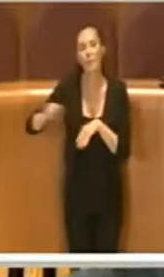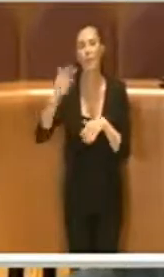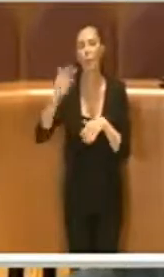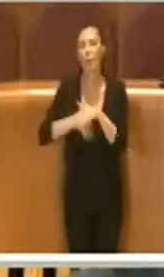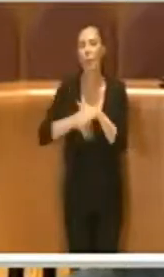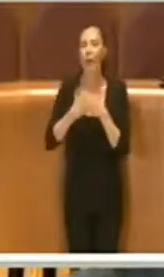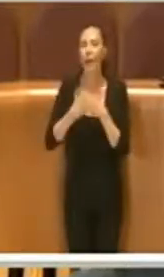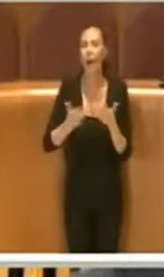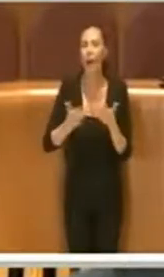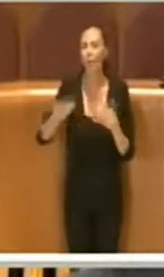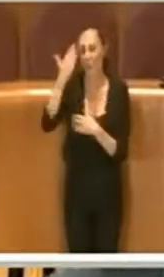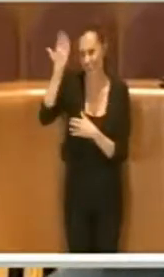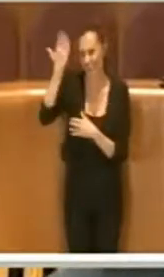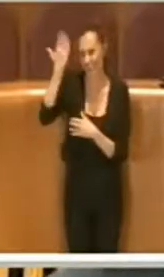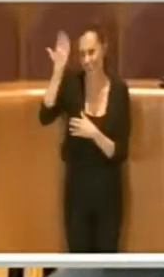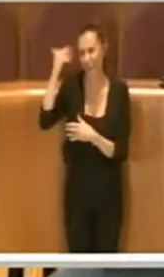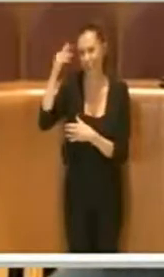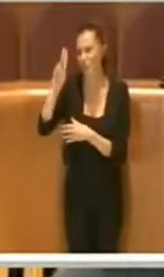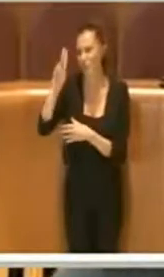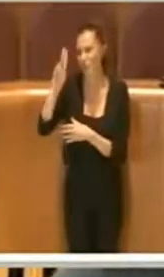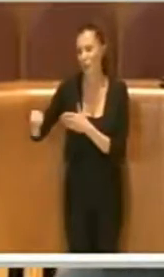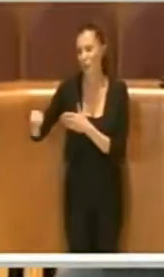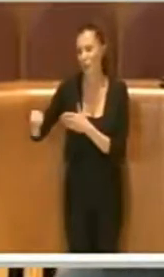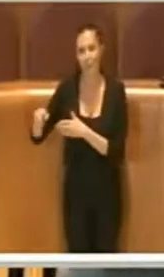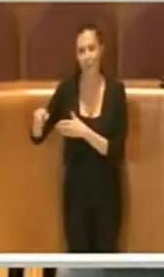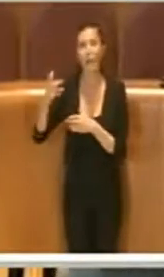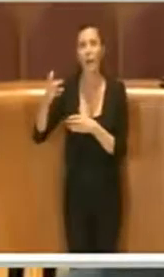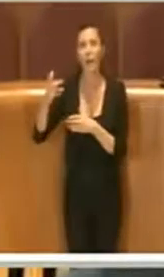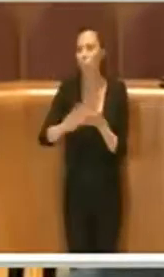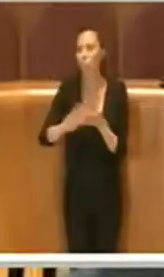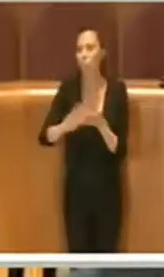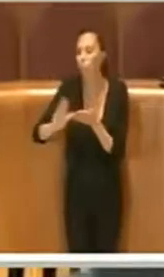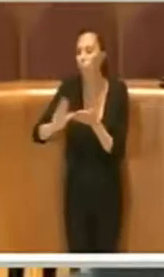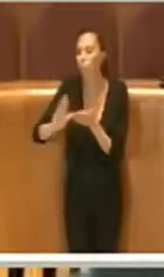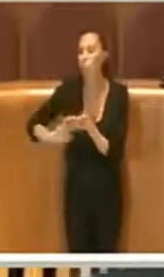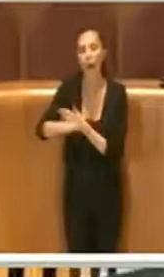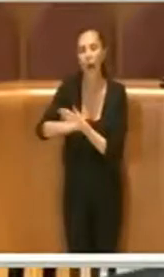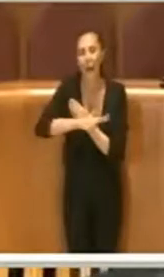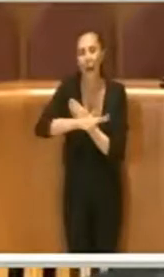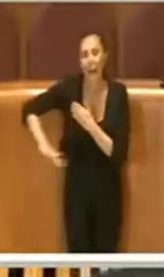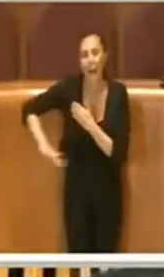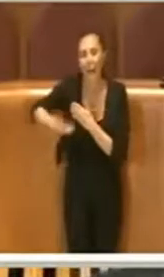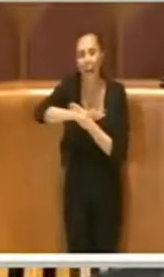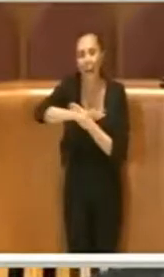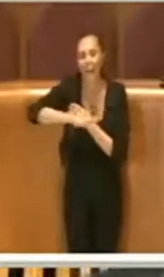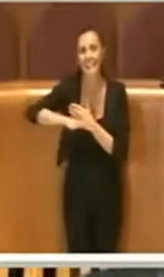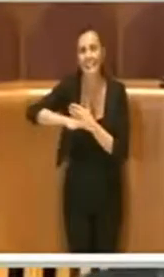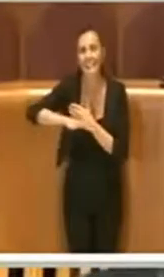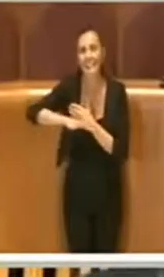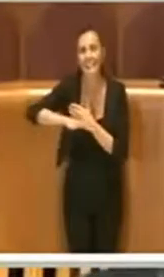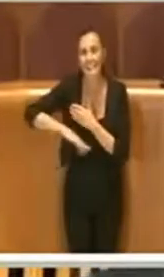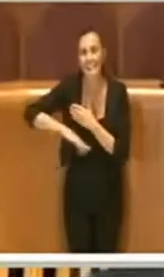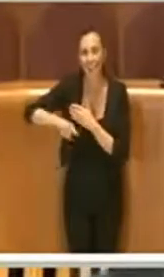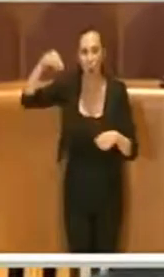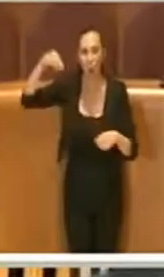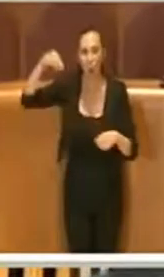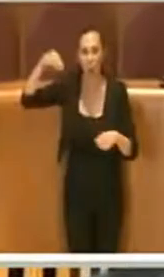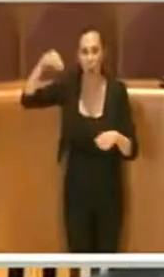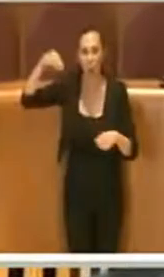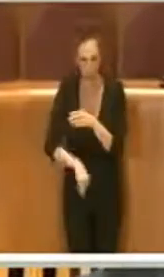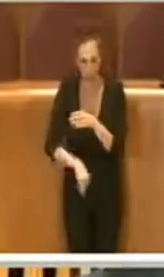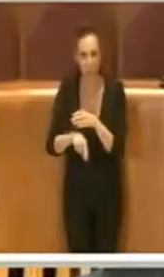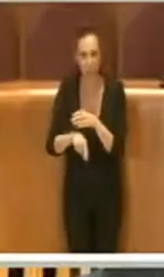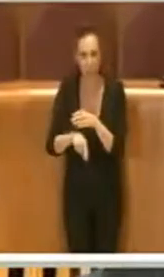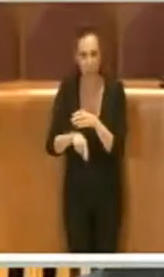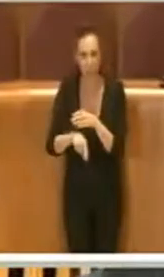piano urbano parcheggi. E' stata effettuata la bonifica dell'area e è stata infine ricoperta la buca, diciamo così,